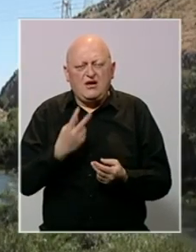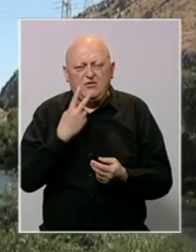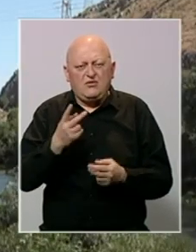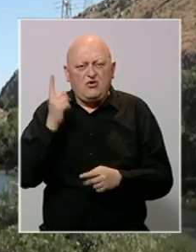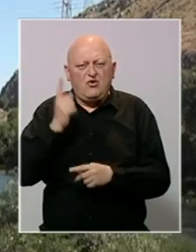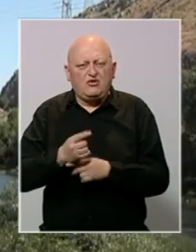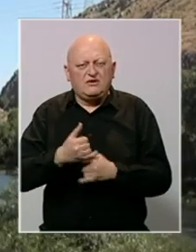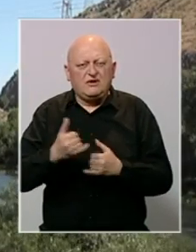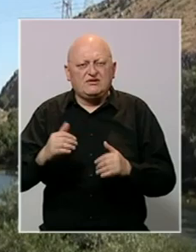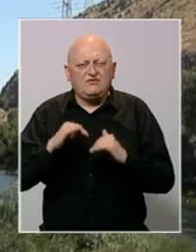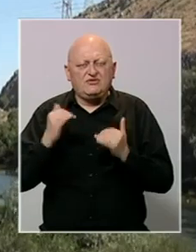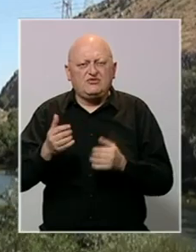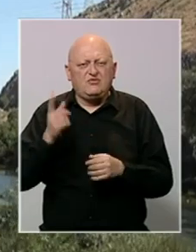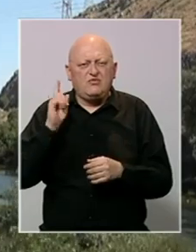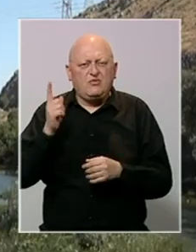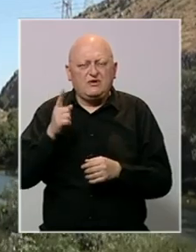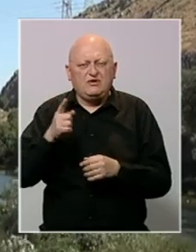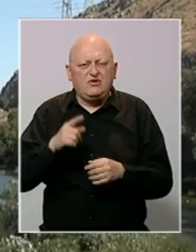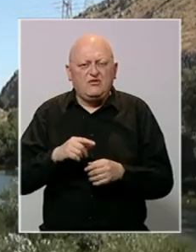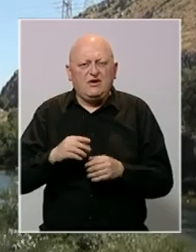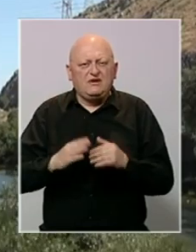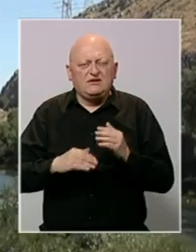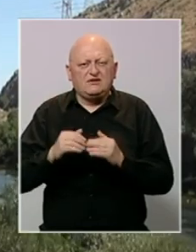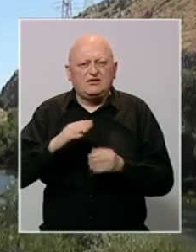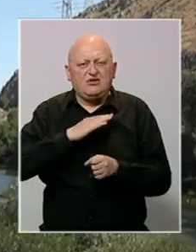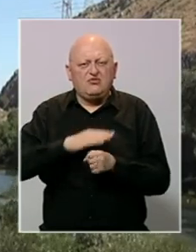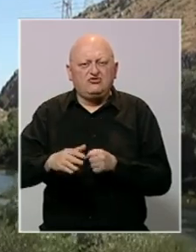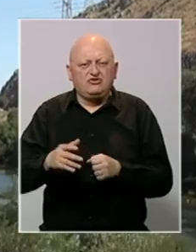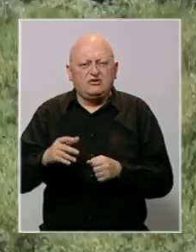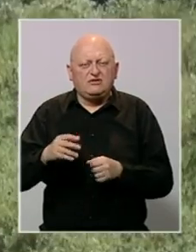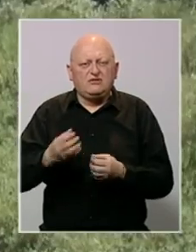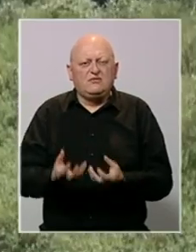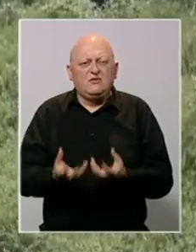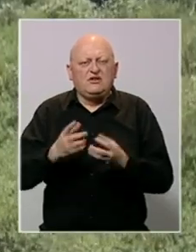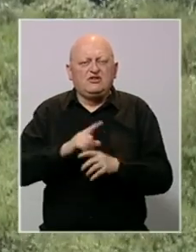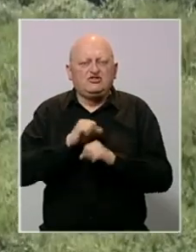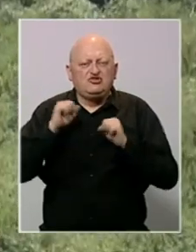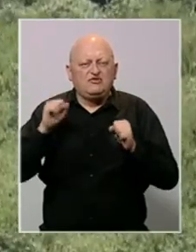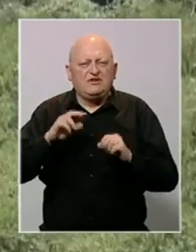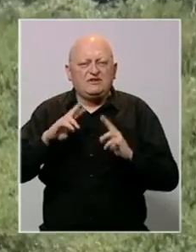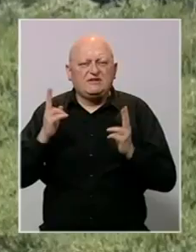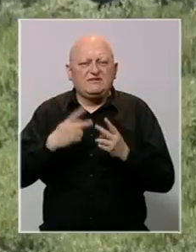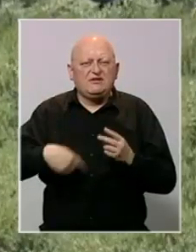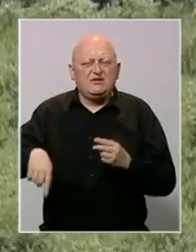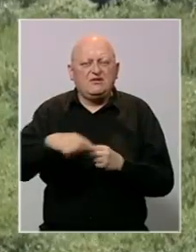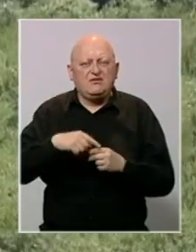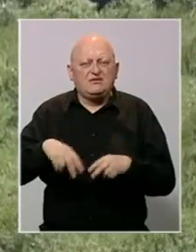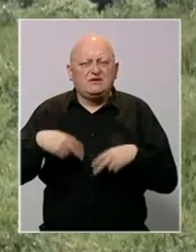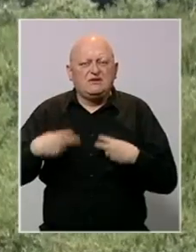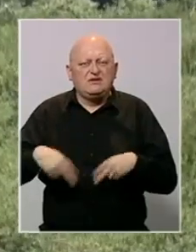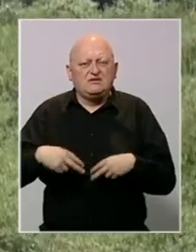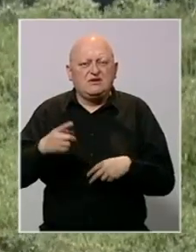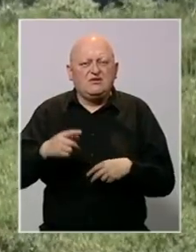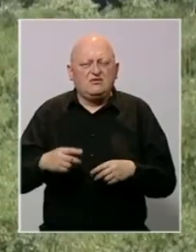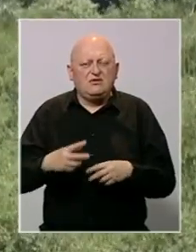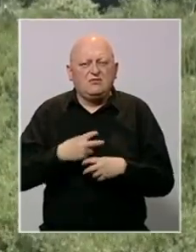odlukom gradskog vijeća. Upozoravaju da bi njihova izgradnja uništila endemski bin i životinski sjed i okoliš, a strahuje se